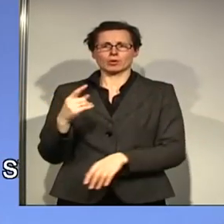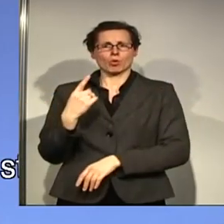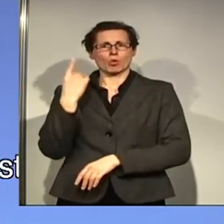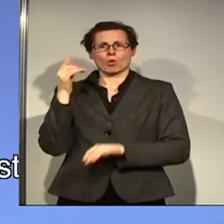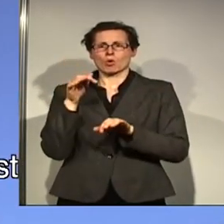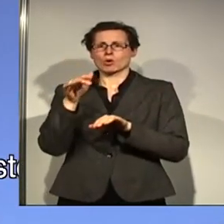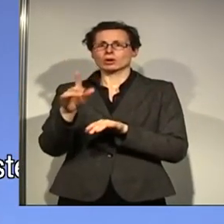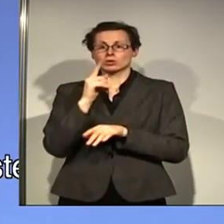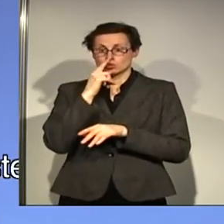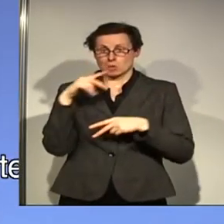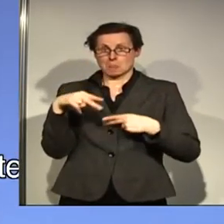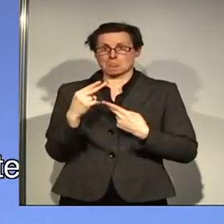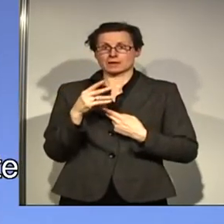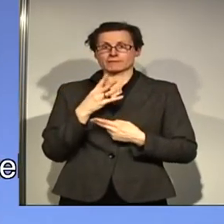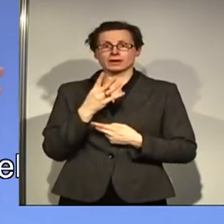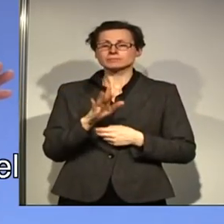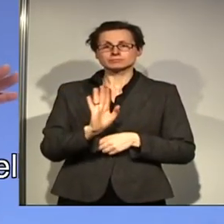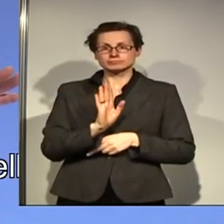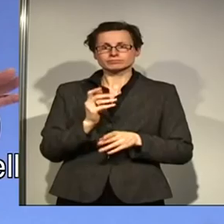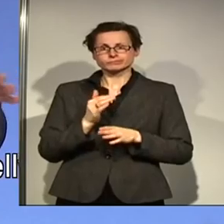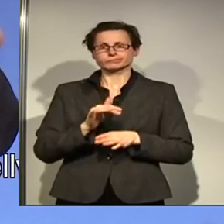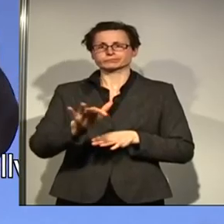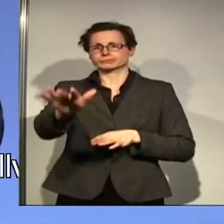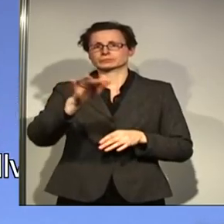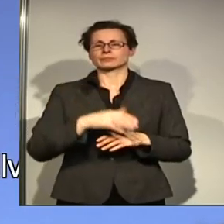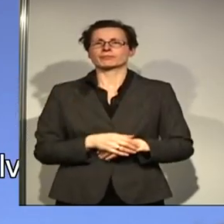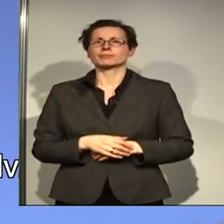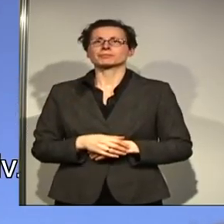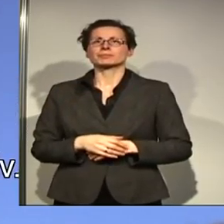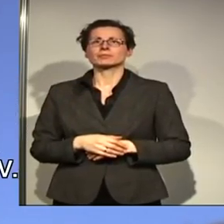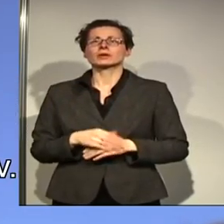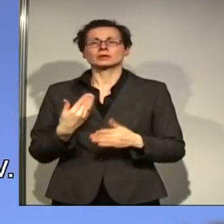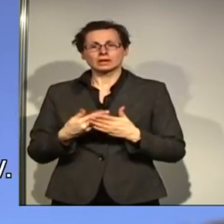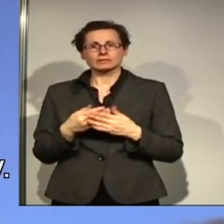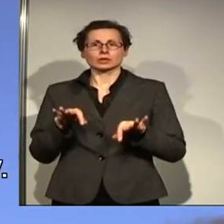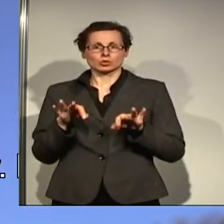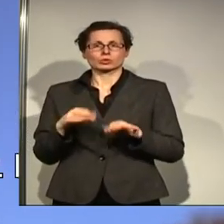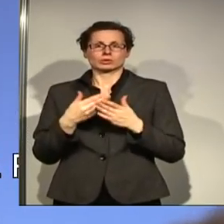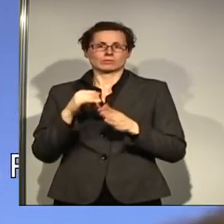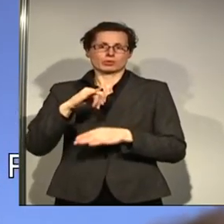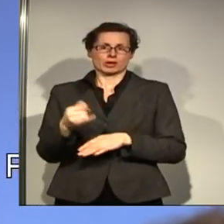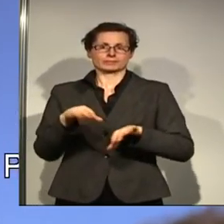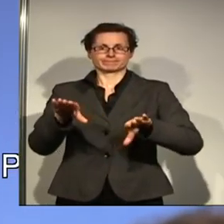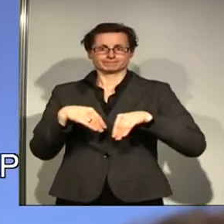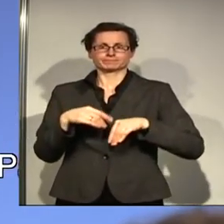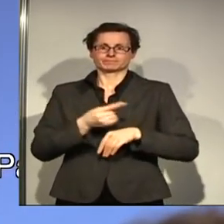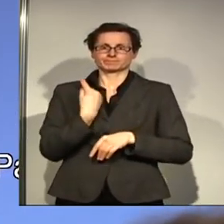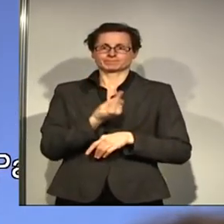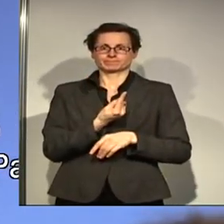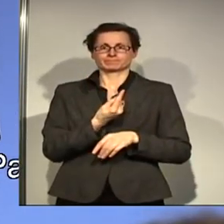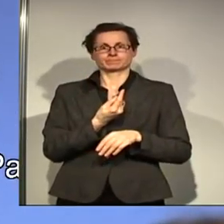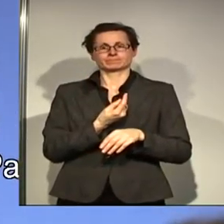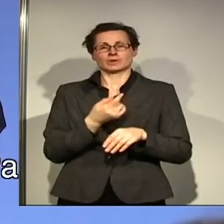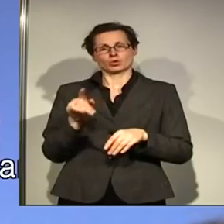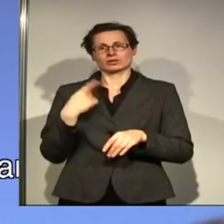die Legislaturperiode hinaus noch beschäftigen wird. Und deswegen ist es gut, dass dieses wichtige Projekt des Fortschritts auch von unserem Vorsitzenden